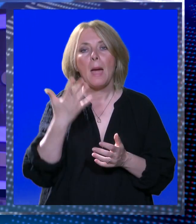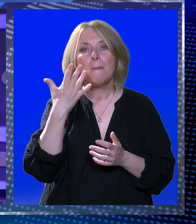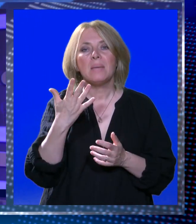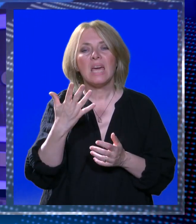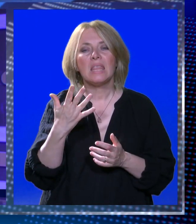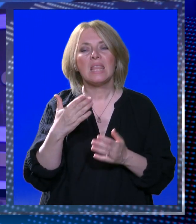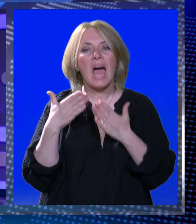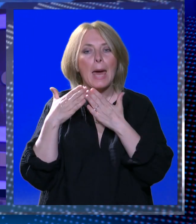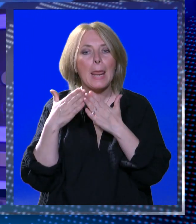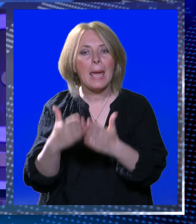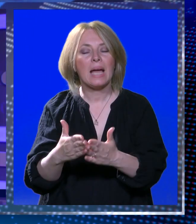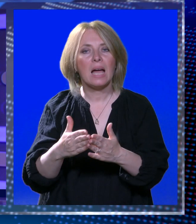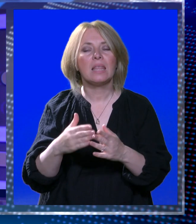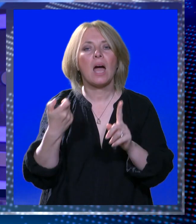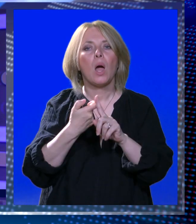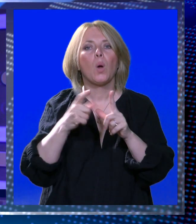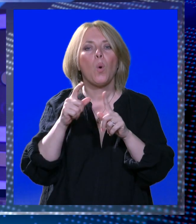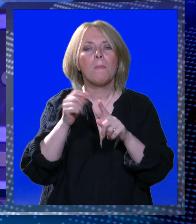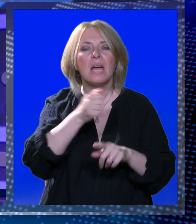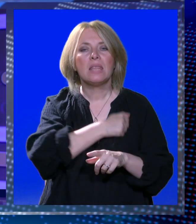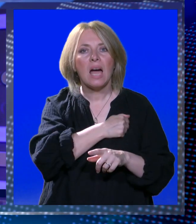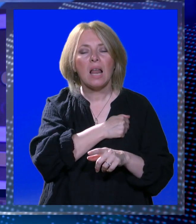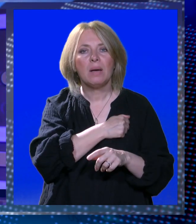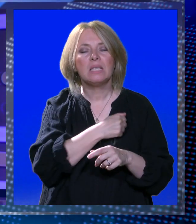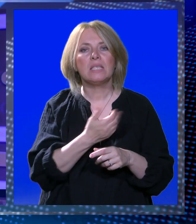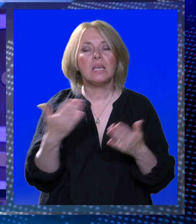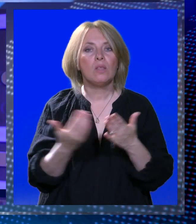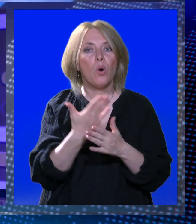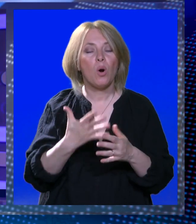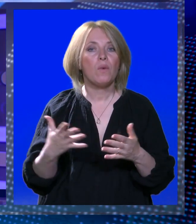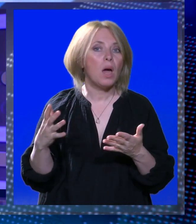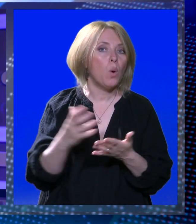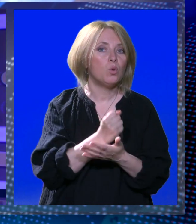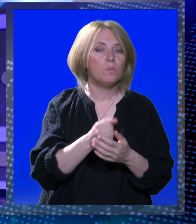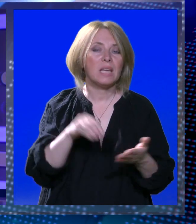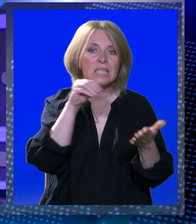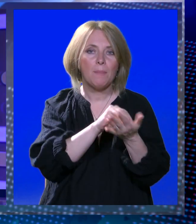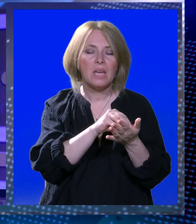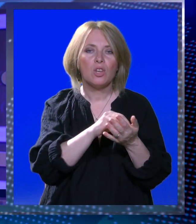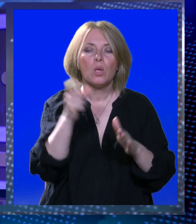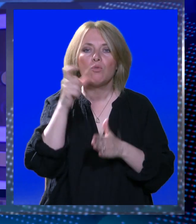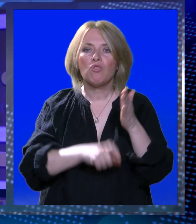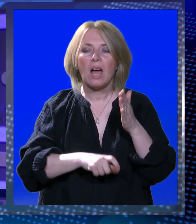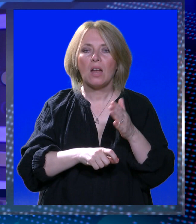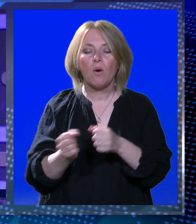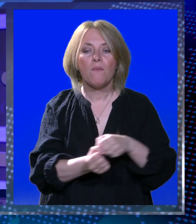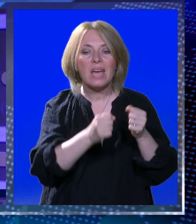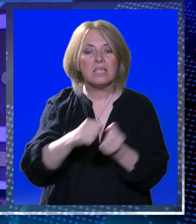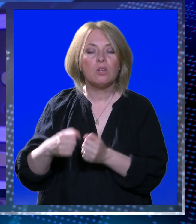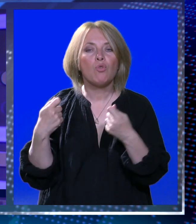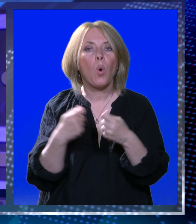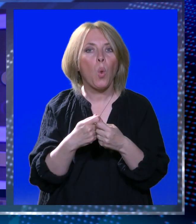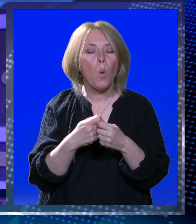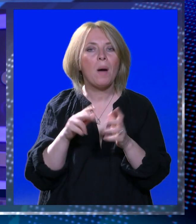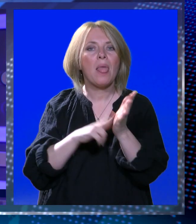Na petu regati Kupa Dalmacije koja je održana u Kaštenk Ambelovcu, nove uspjehe zabilježili su i članovi veslačkog